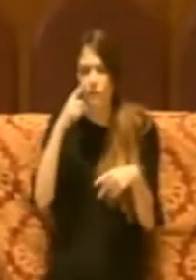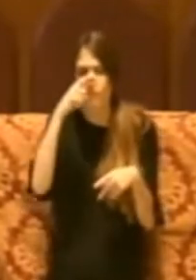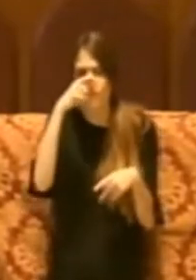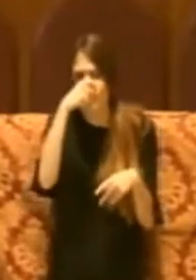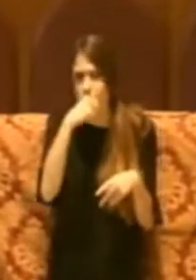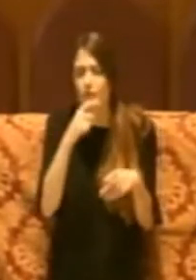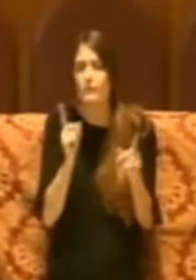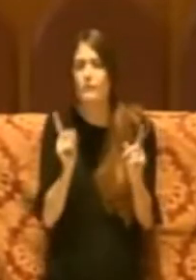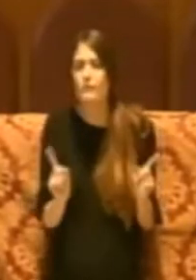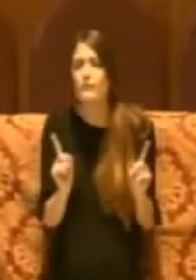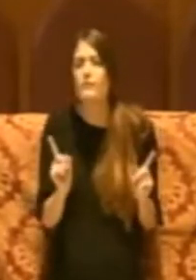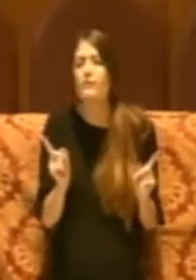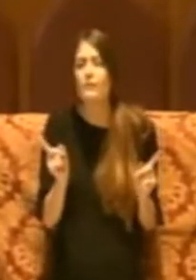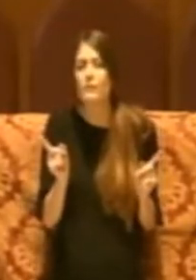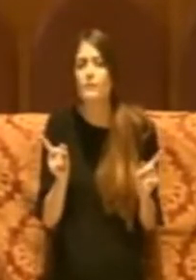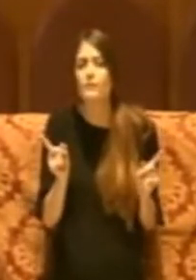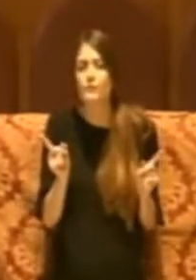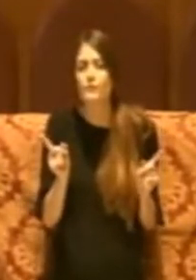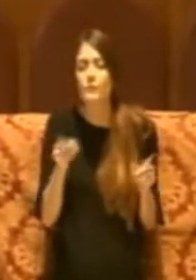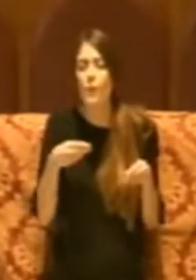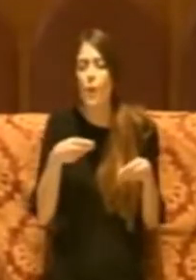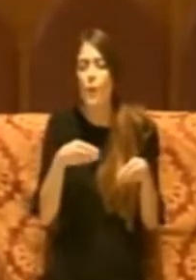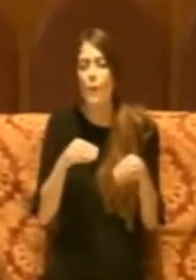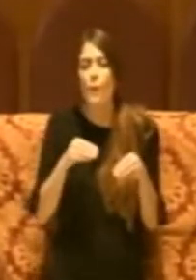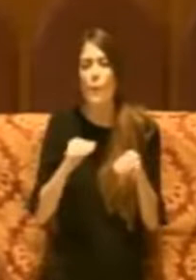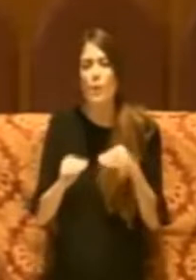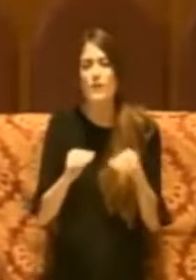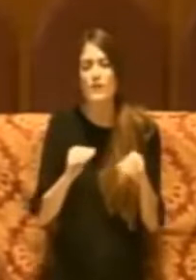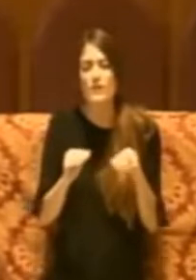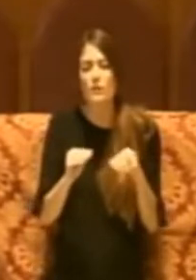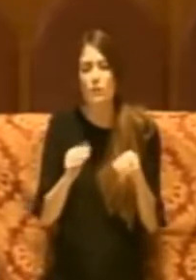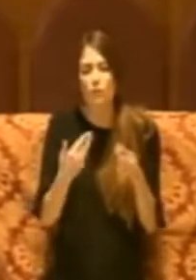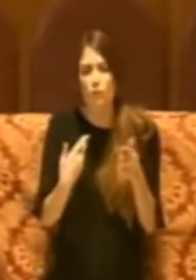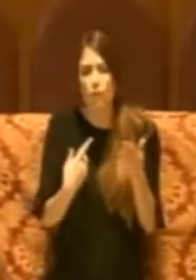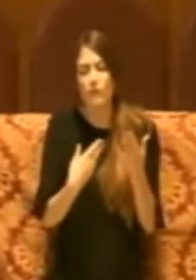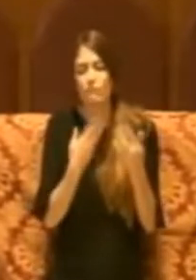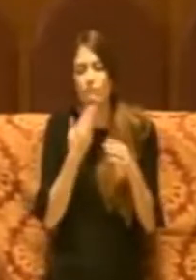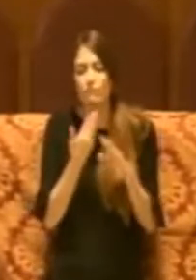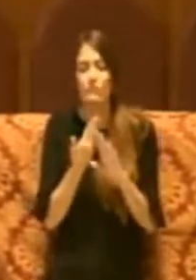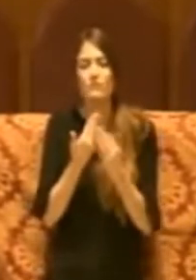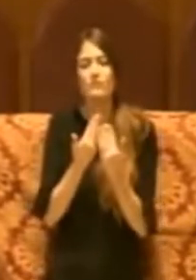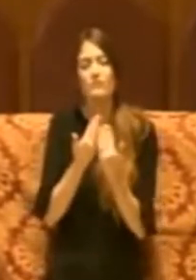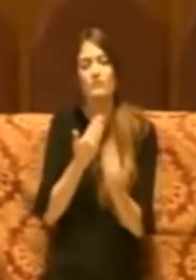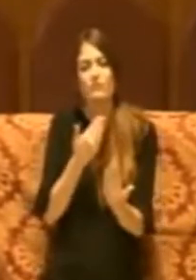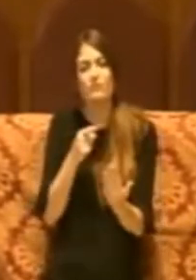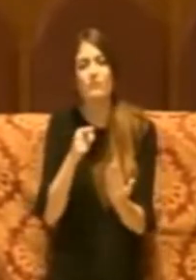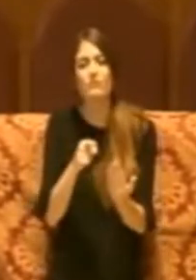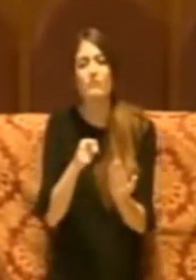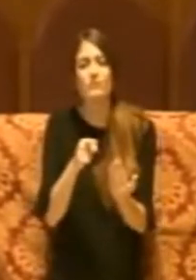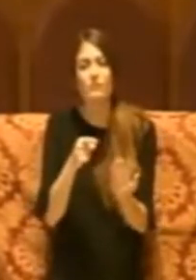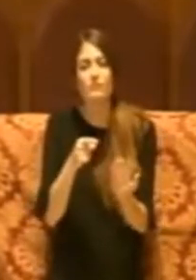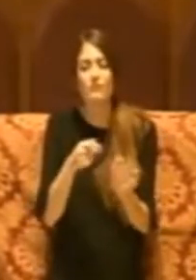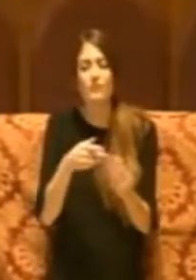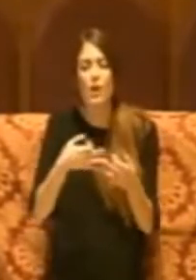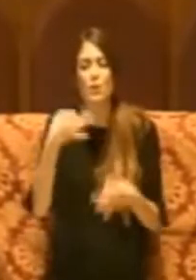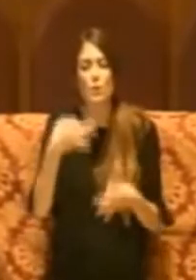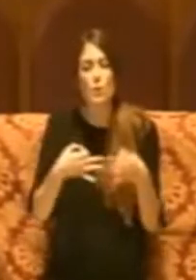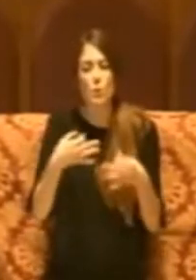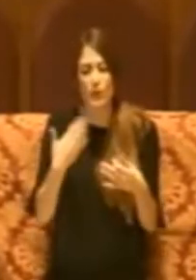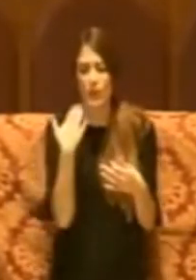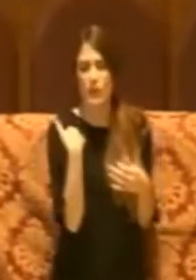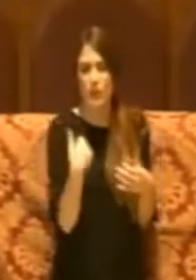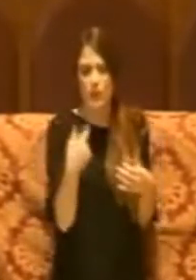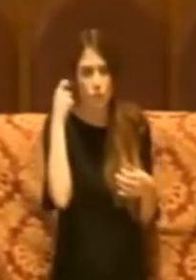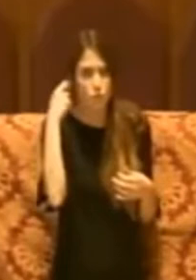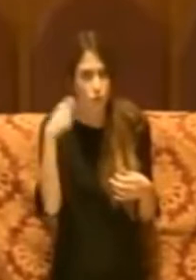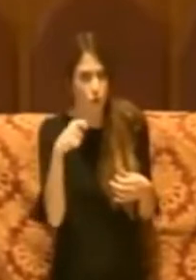sapere quale sarà la posizione di fronte a un'eventuale chiamata in giudizio dei consiglieri